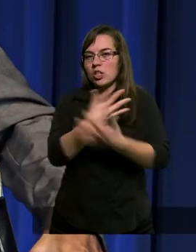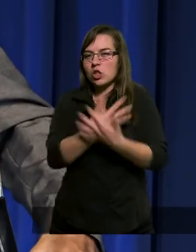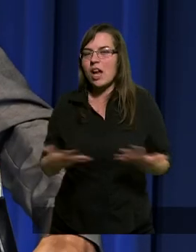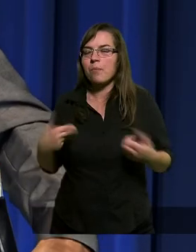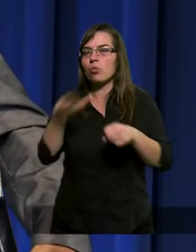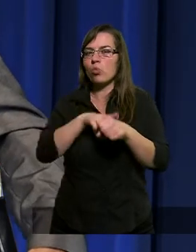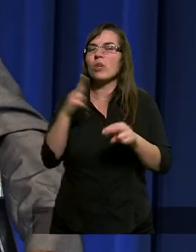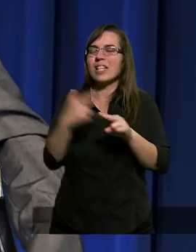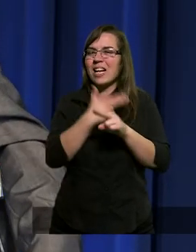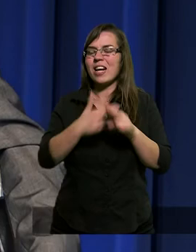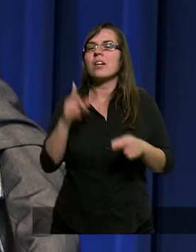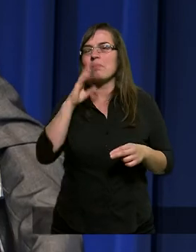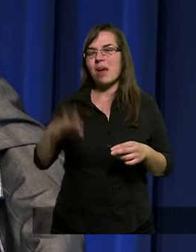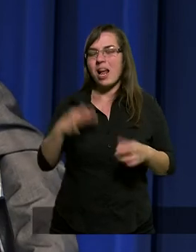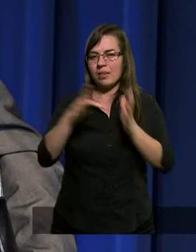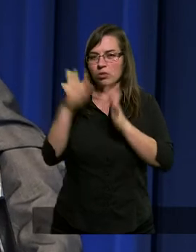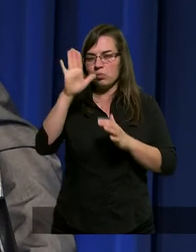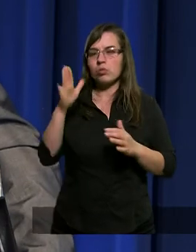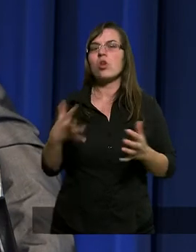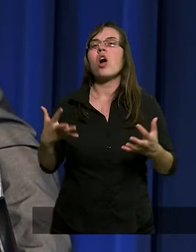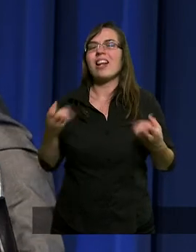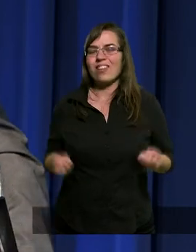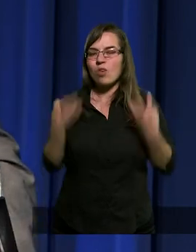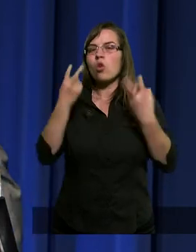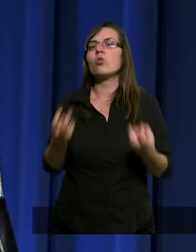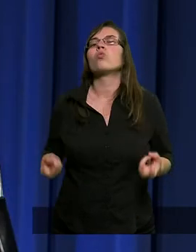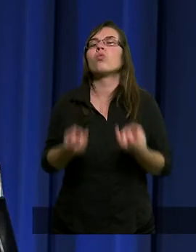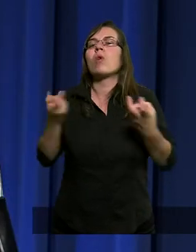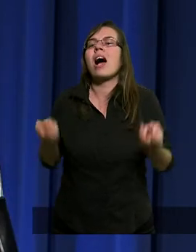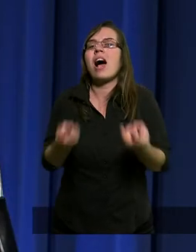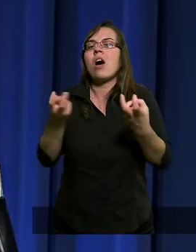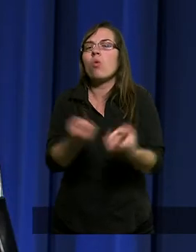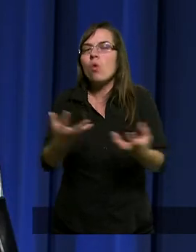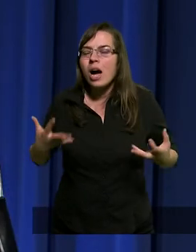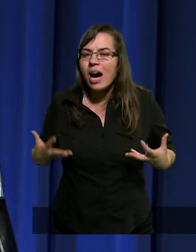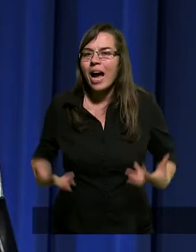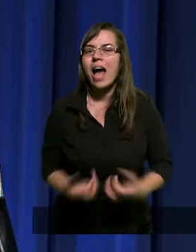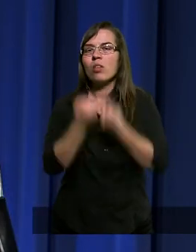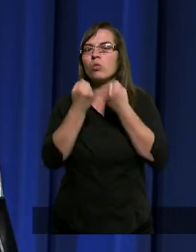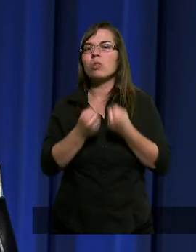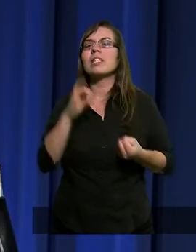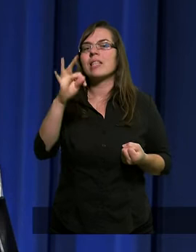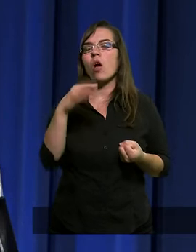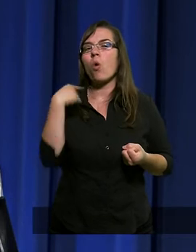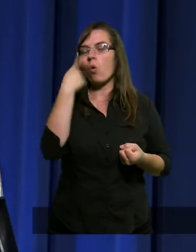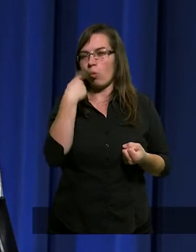tej ziemi, którą kiedyś sam stworzył, szukał radunku. A z Jego ust